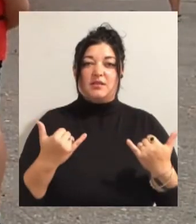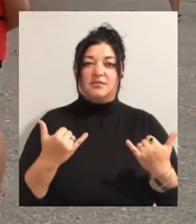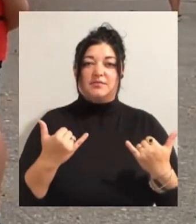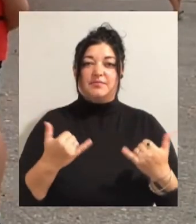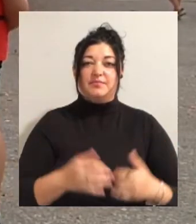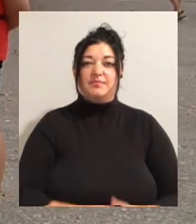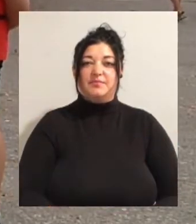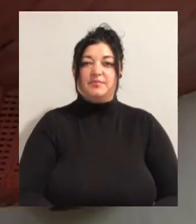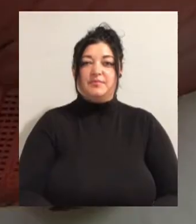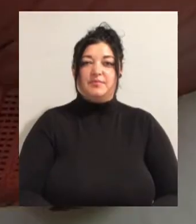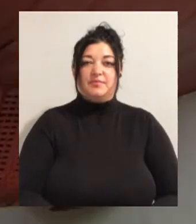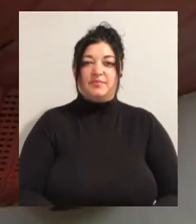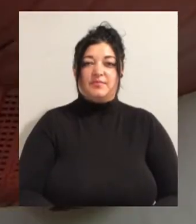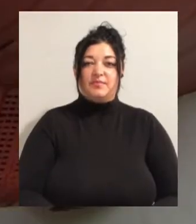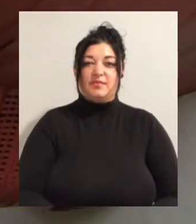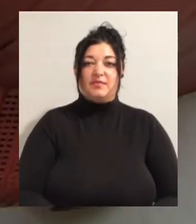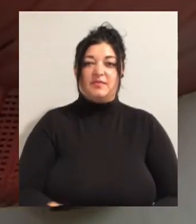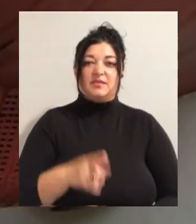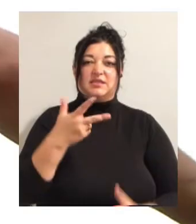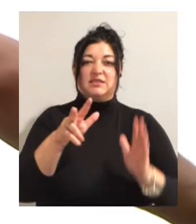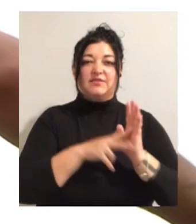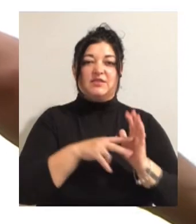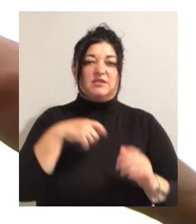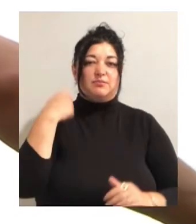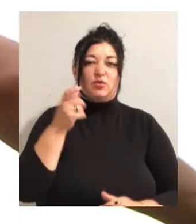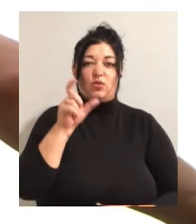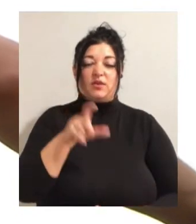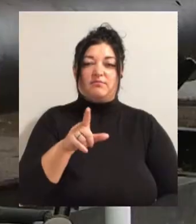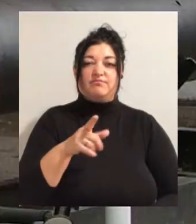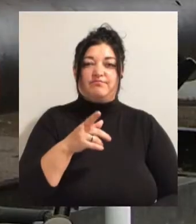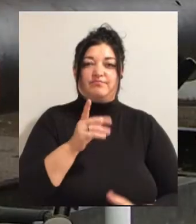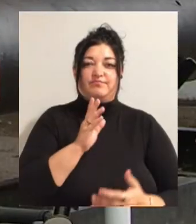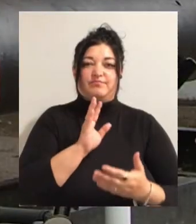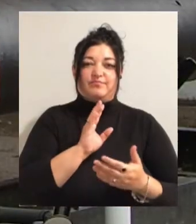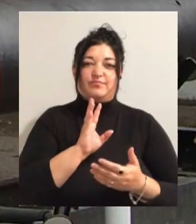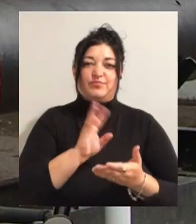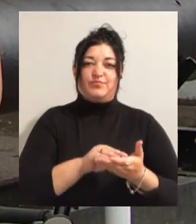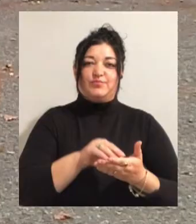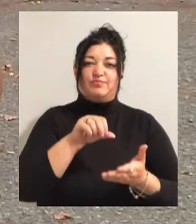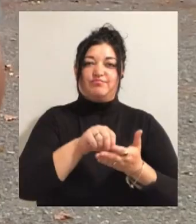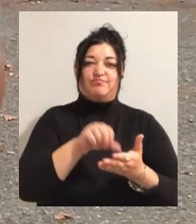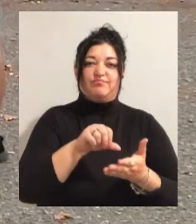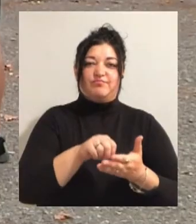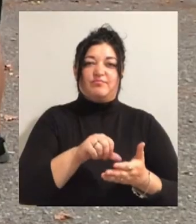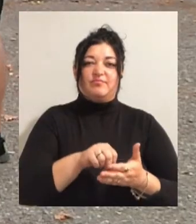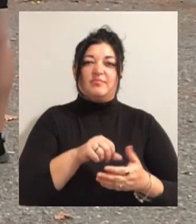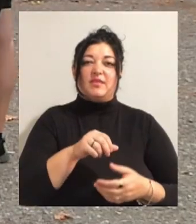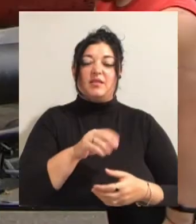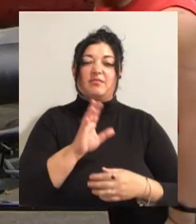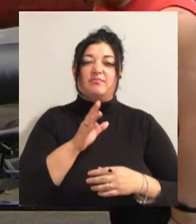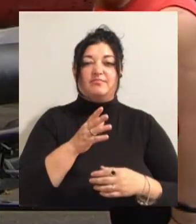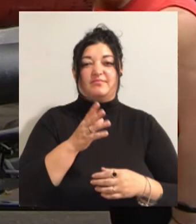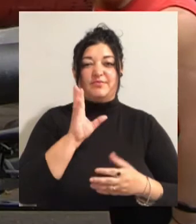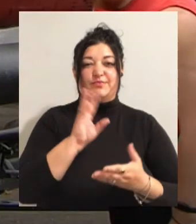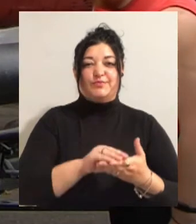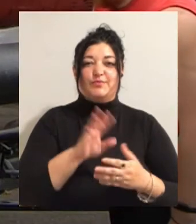Івану 38 років. Він шоста бере участь у пробігу «Бачу, можу, допоможу». Каже, вони з друзями часто влаштовують прогулянки на велосипеді.